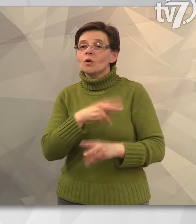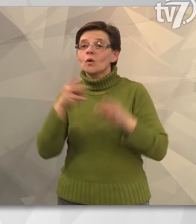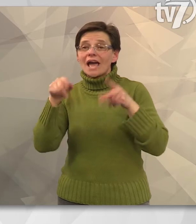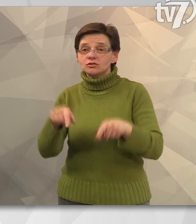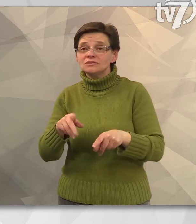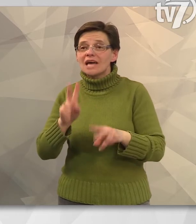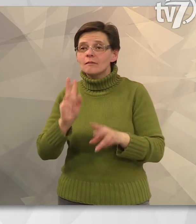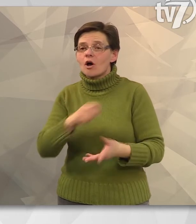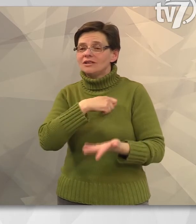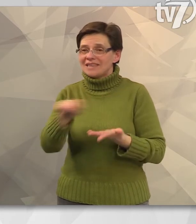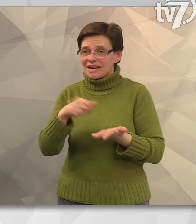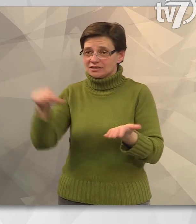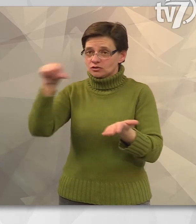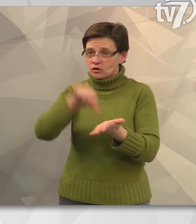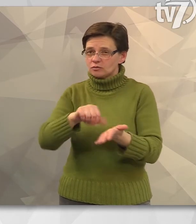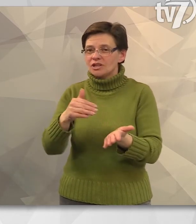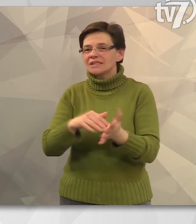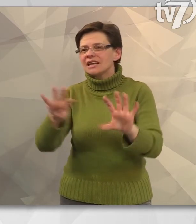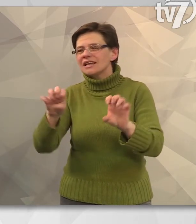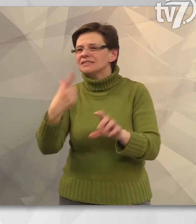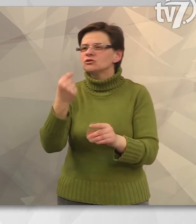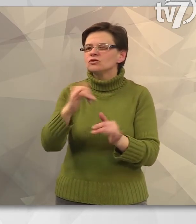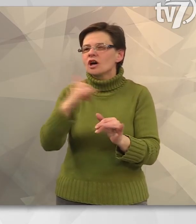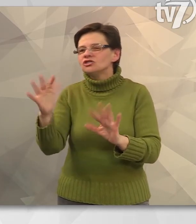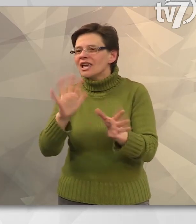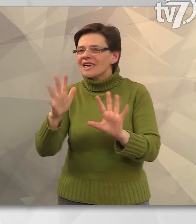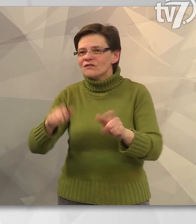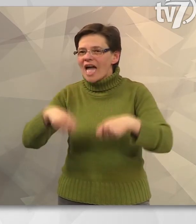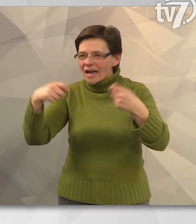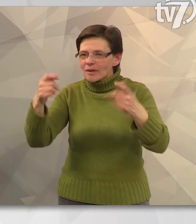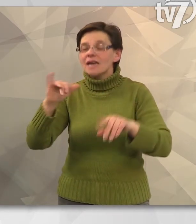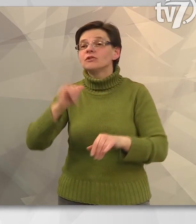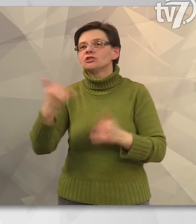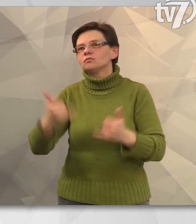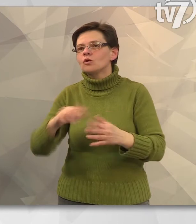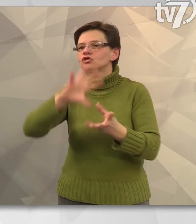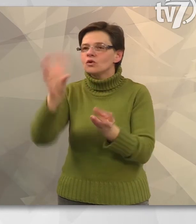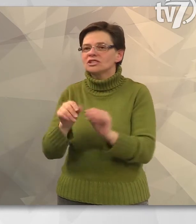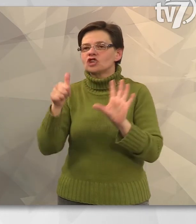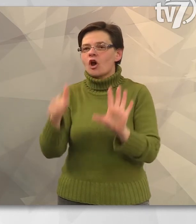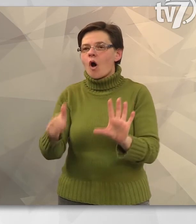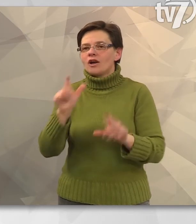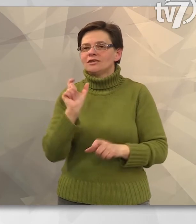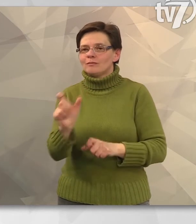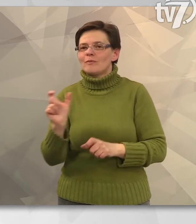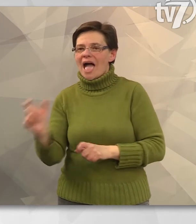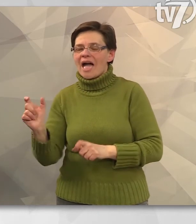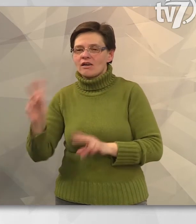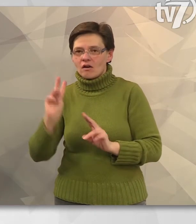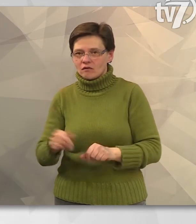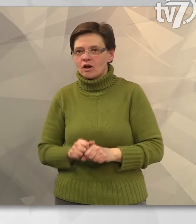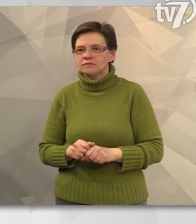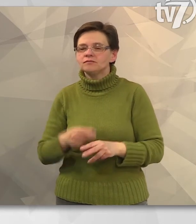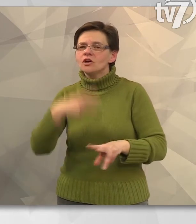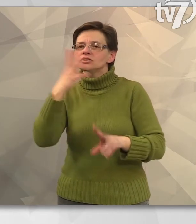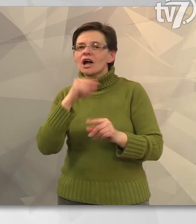A kórház utcában található teniszcentrum az 1920-as években épült és jelenleg összesen hat pályával üzemel.